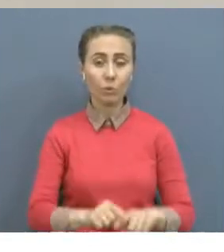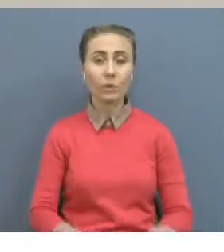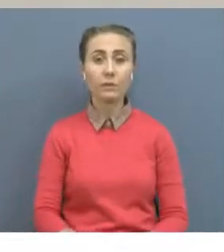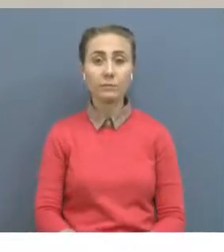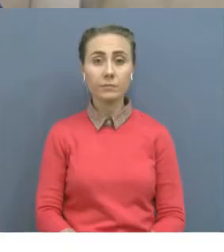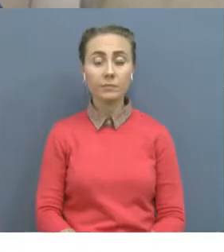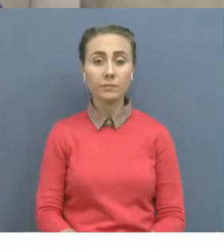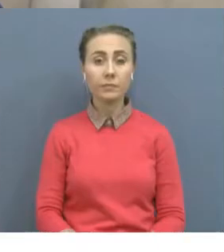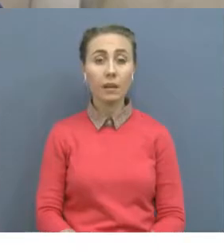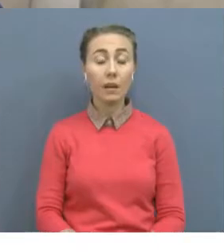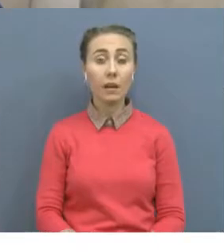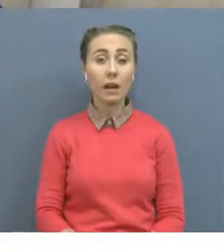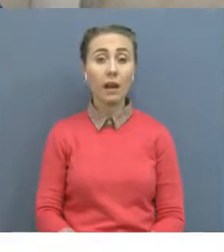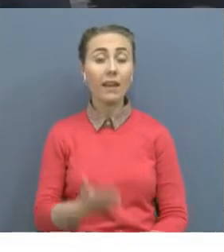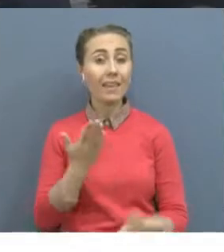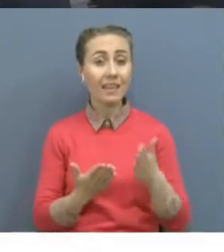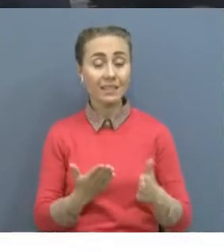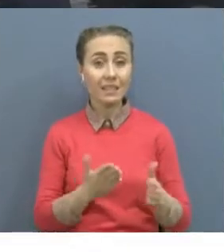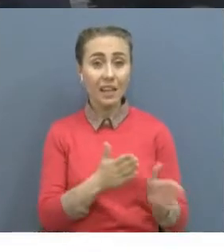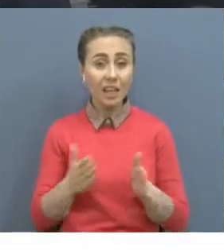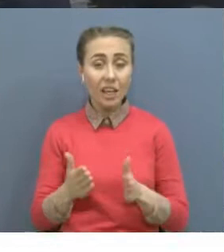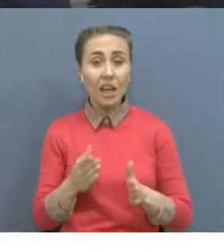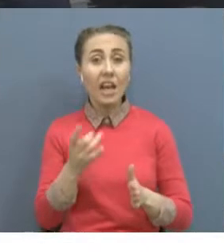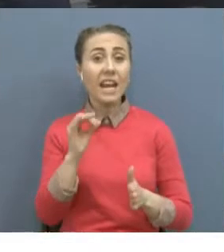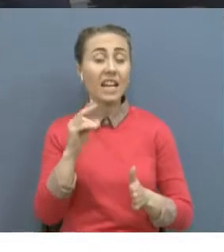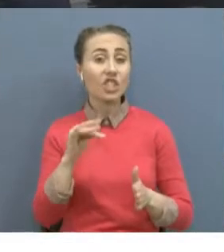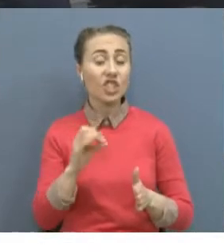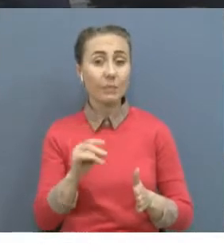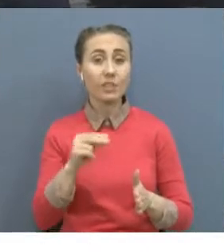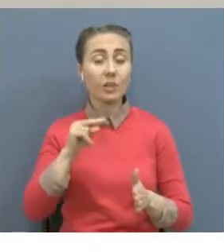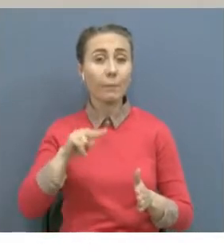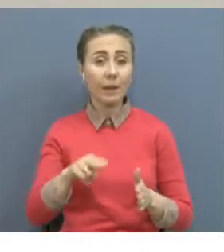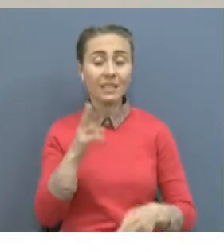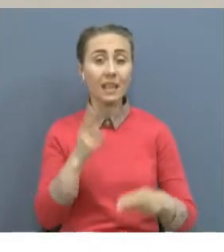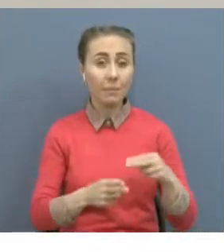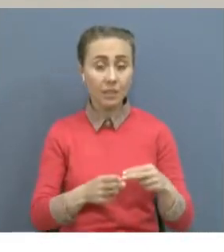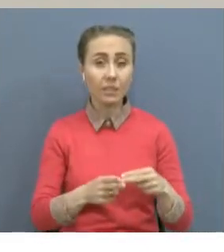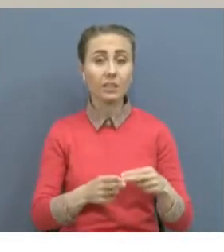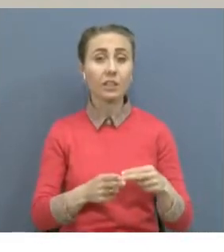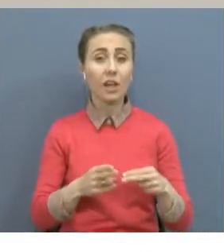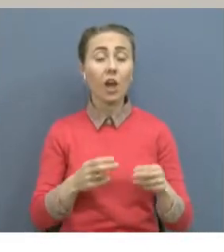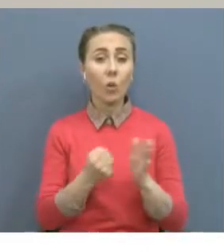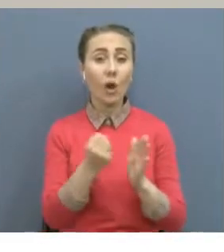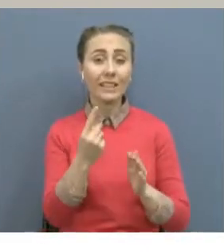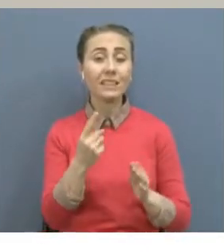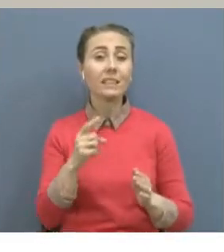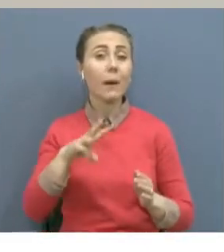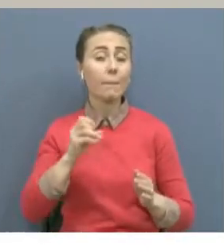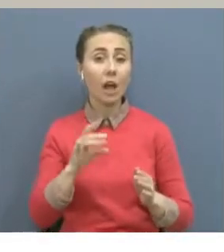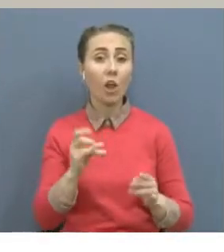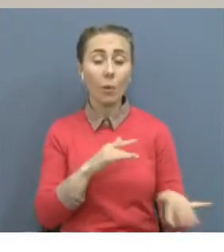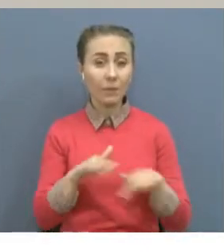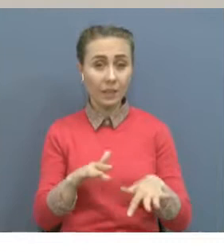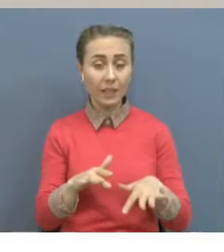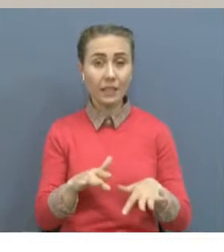жағдай режимі 11-ші мамырда аяқталады. Бірақ карантин режиміне балянсты үш шағалар